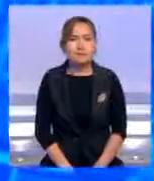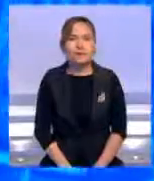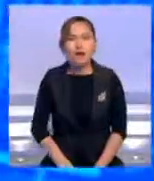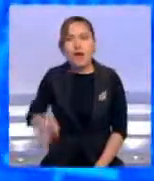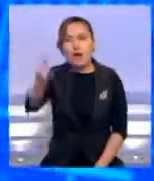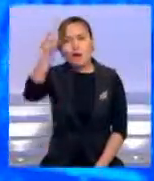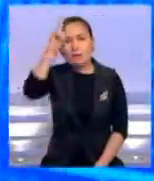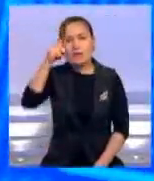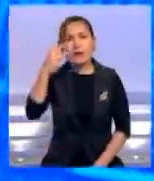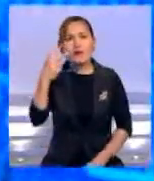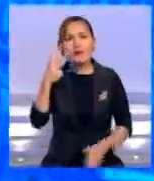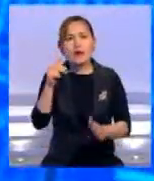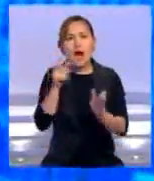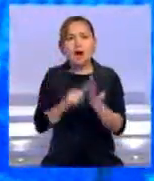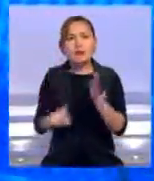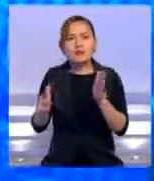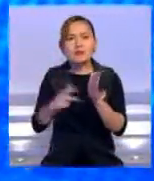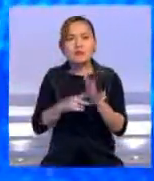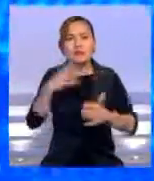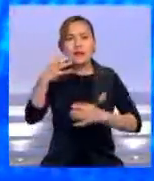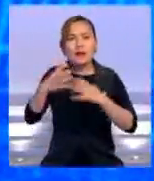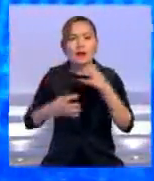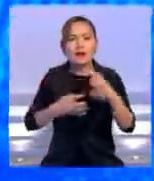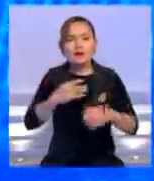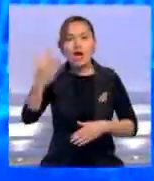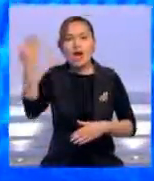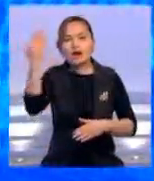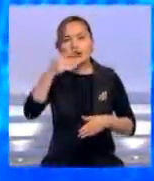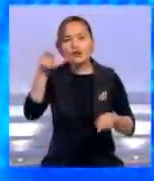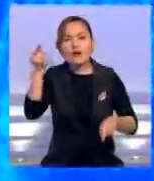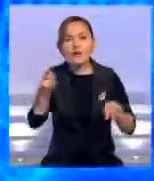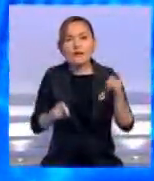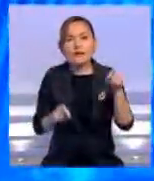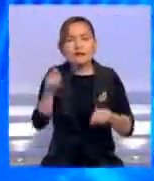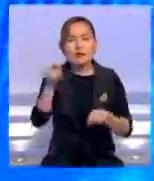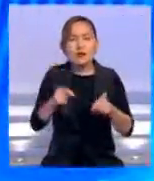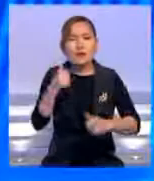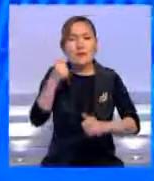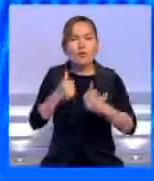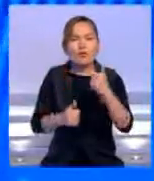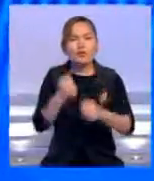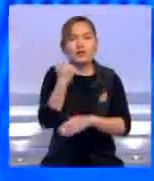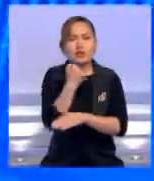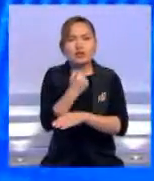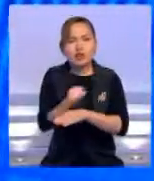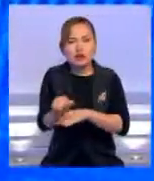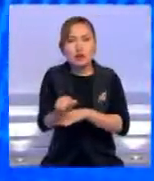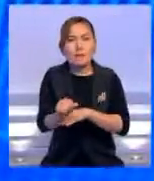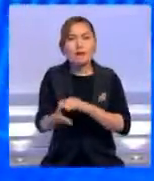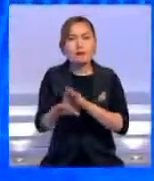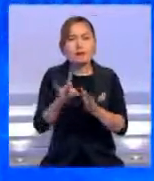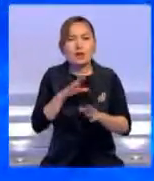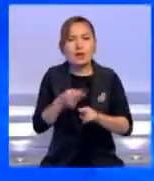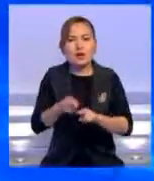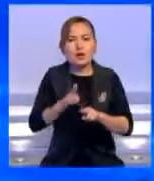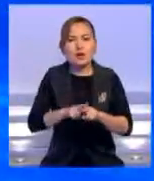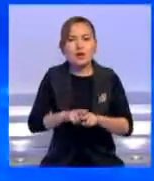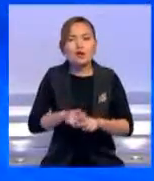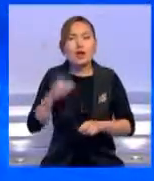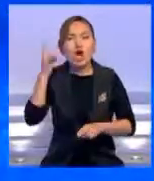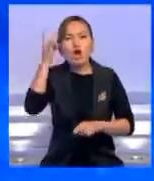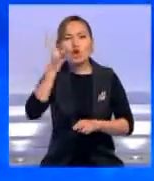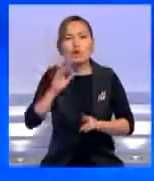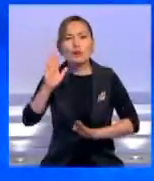Керманияда 68-ші қалғаралық Берлин Али кинофестивалінің жегінпазар жарияланды. Баш жүлденің егері румынды режиссер